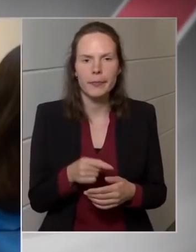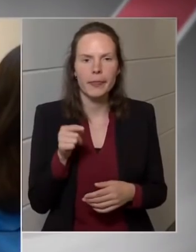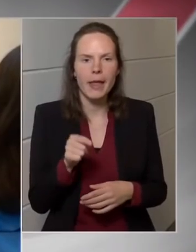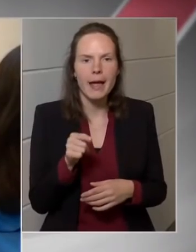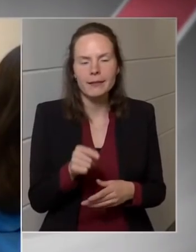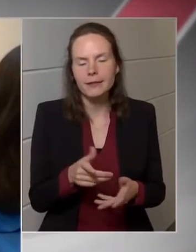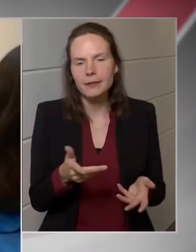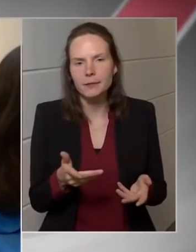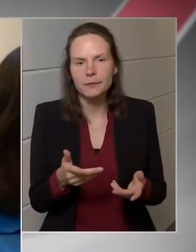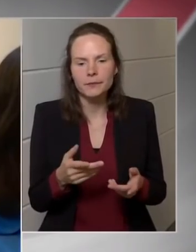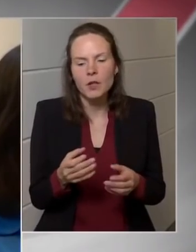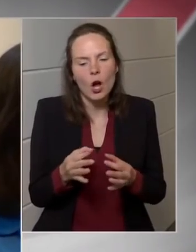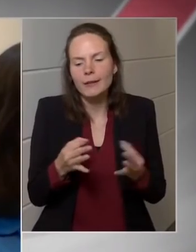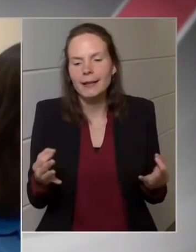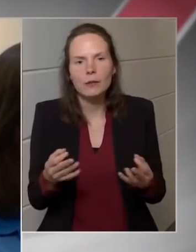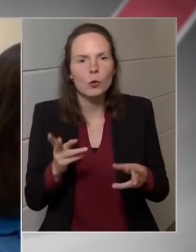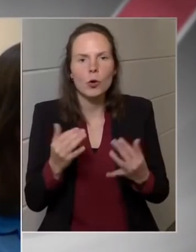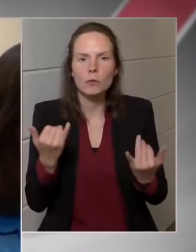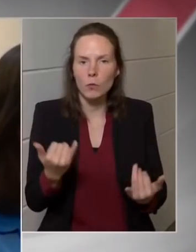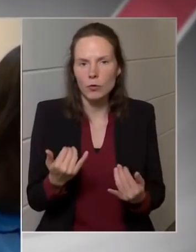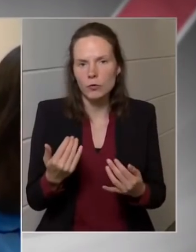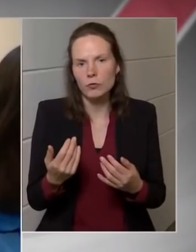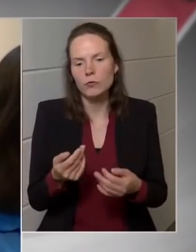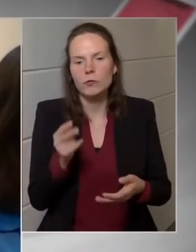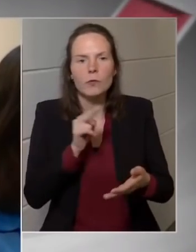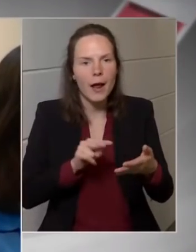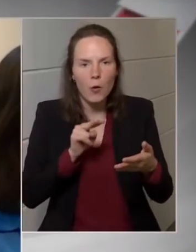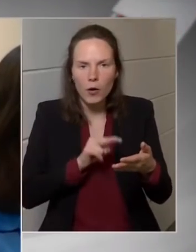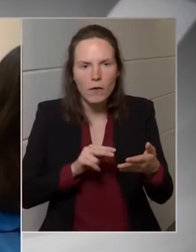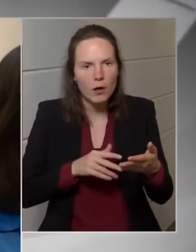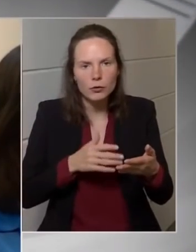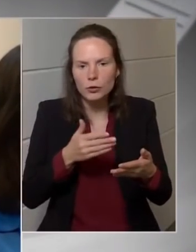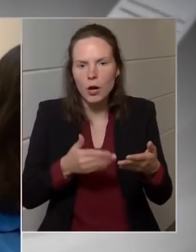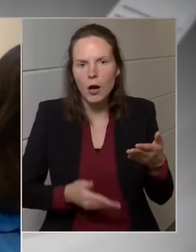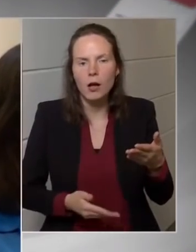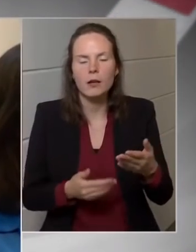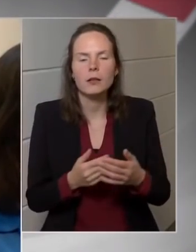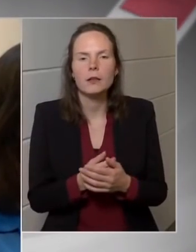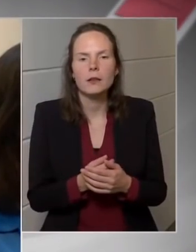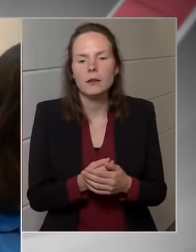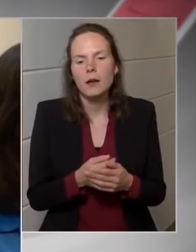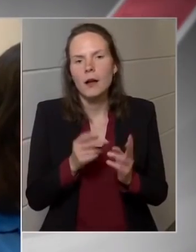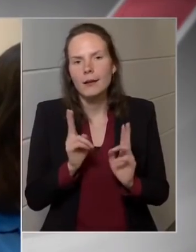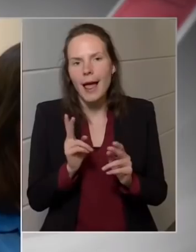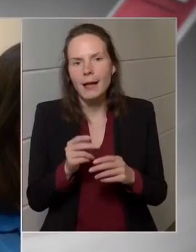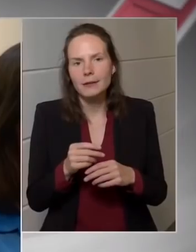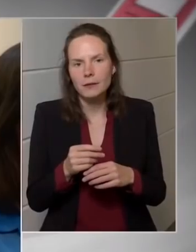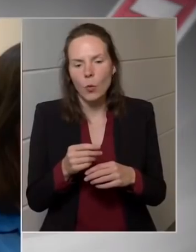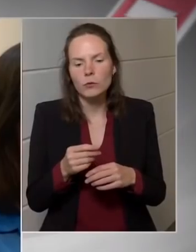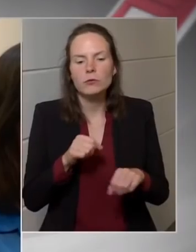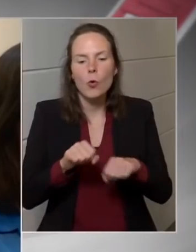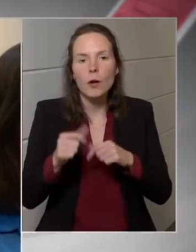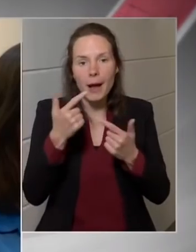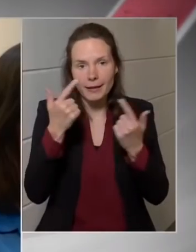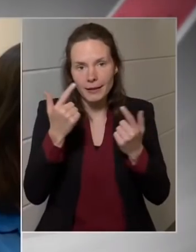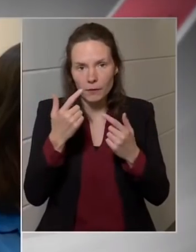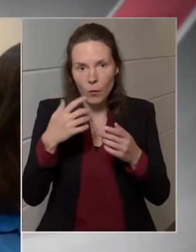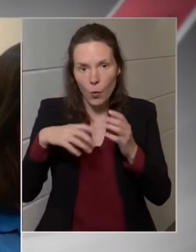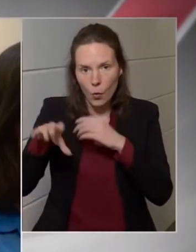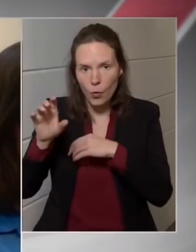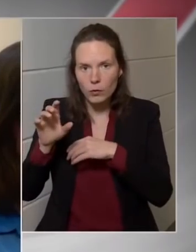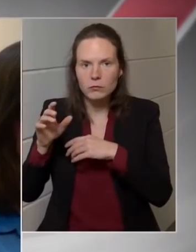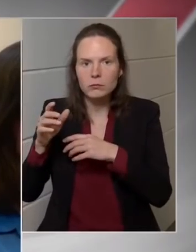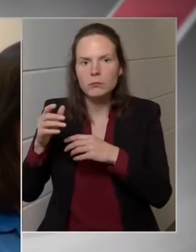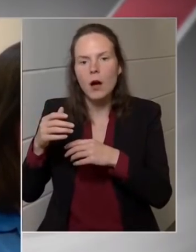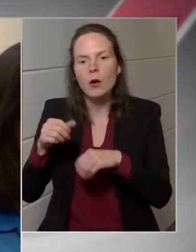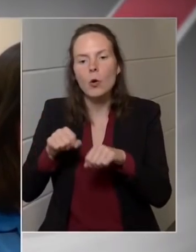anélkül, hogy most föl kéne olvasni a mindegyiknél, mondjuk kitennék a kormányinfó után a kormány.hu-ra, vagy hogy